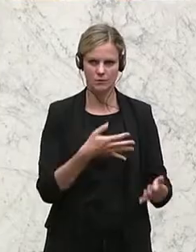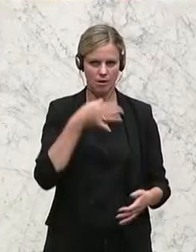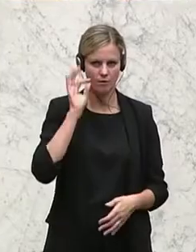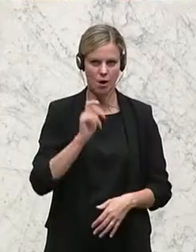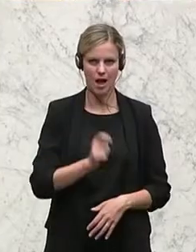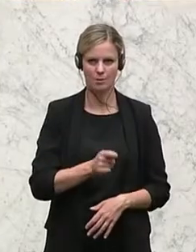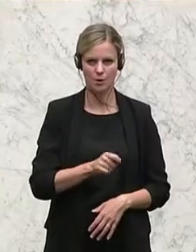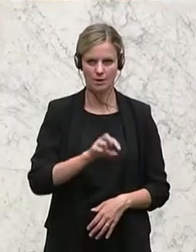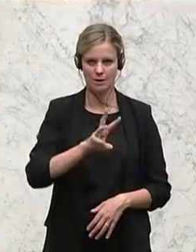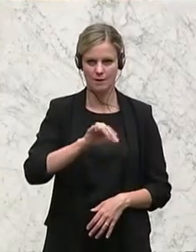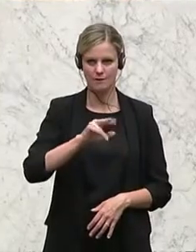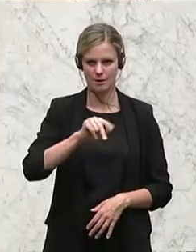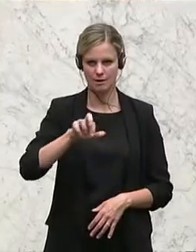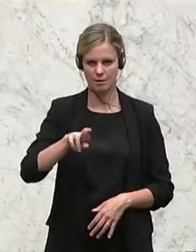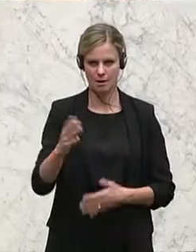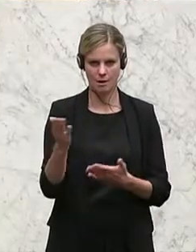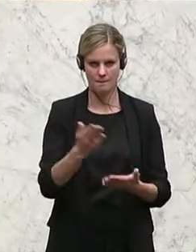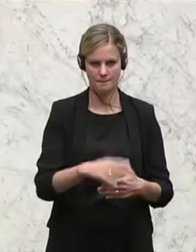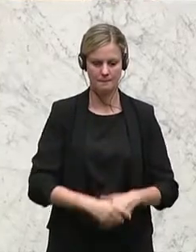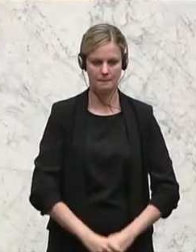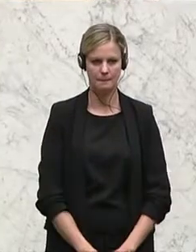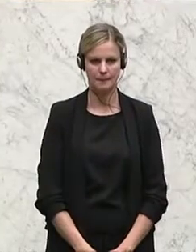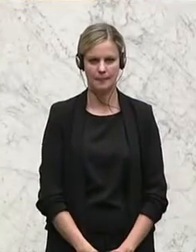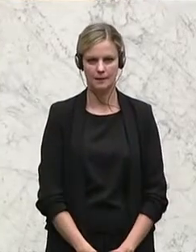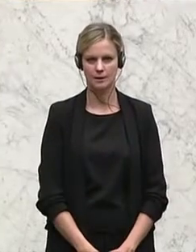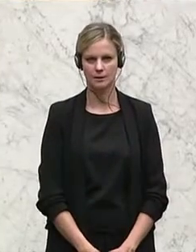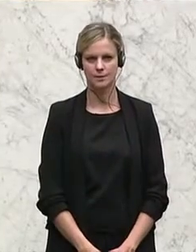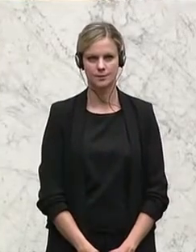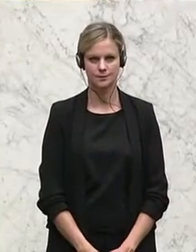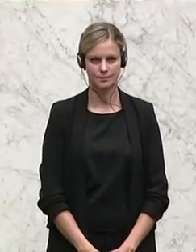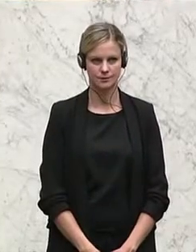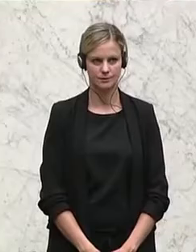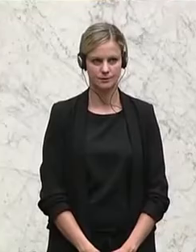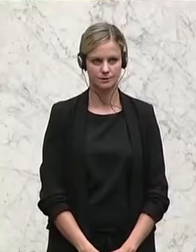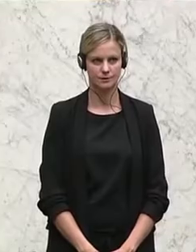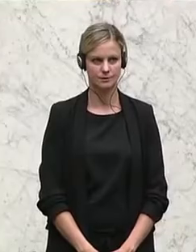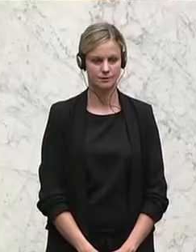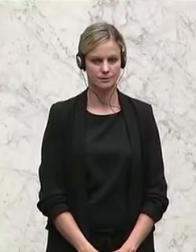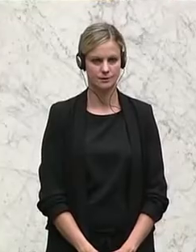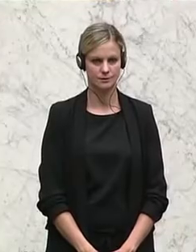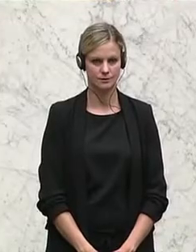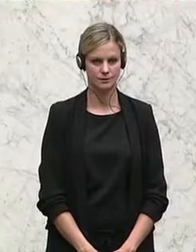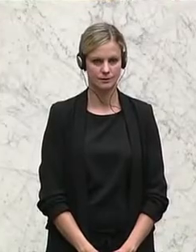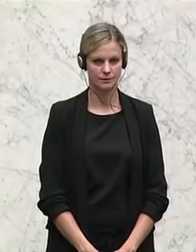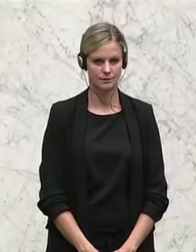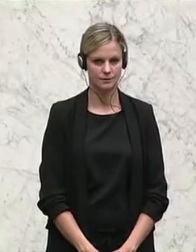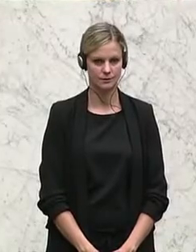Rupert Doppler, der fraktionslose Abgeordnete, wirft der Bundesregierung ein Totalversagen in der Flüchtlingspolitik vor.